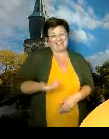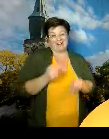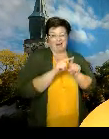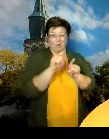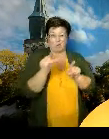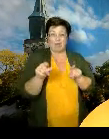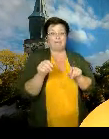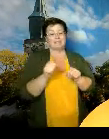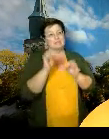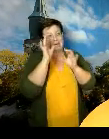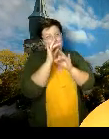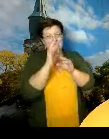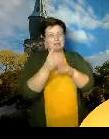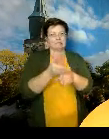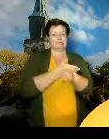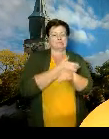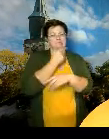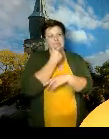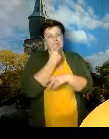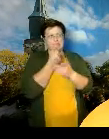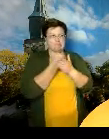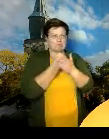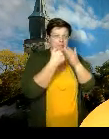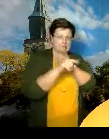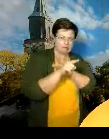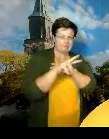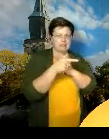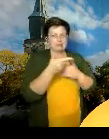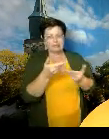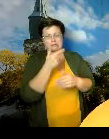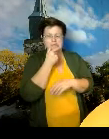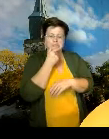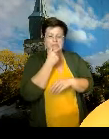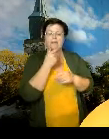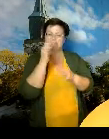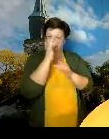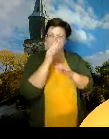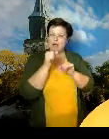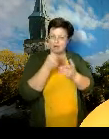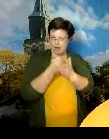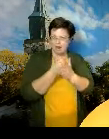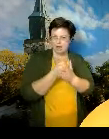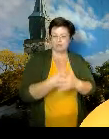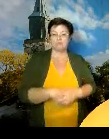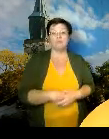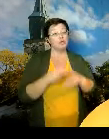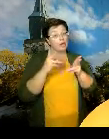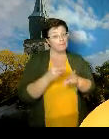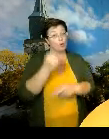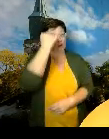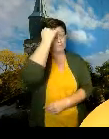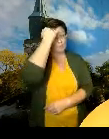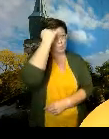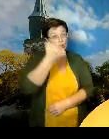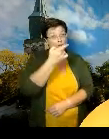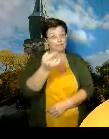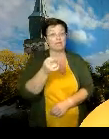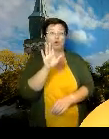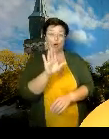pitäisi harkita ja todellakin muistaa se, että